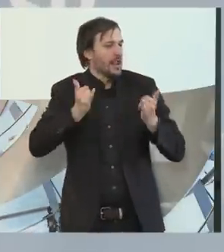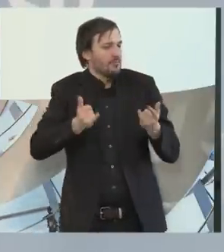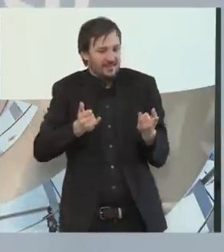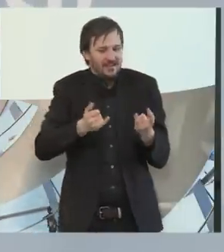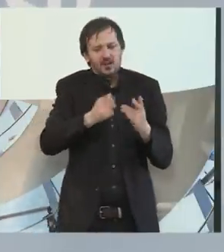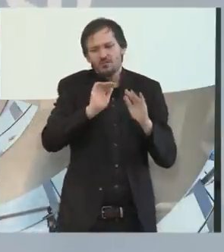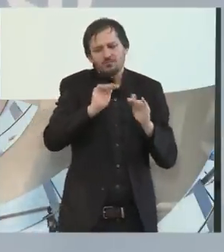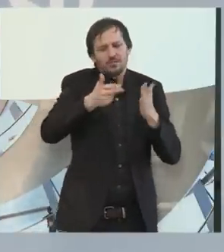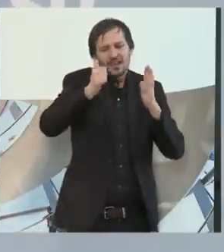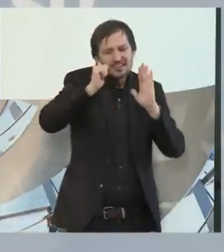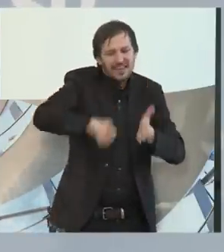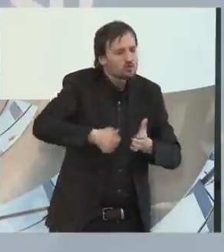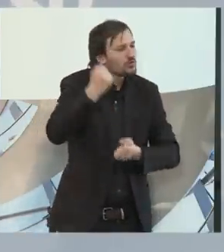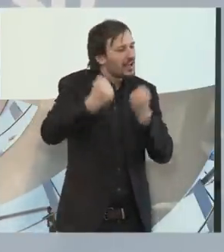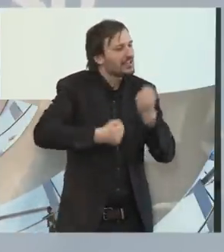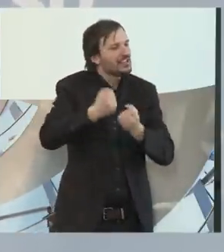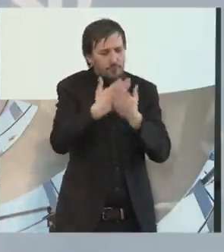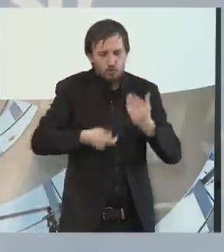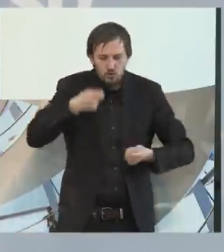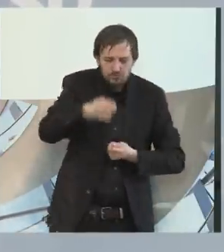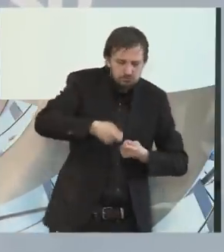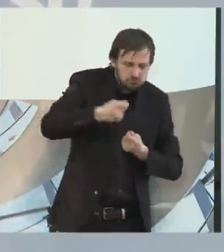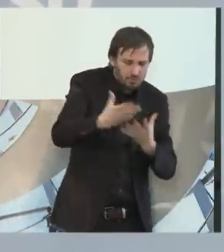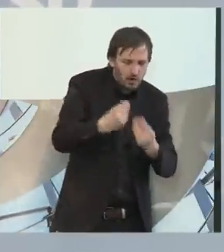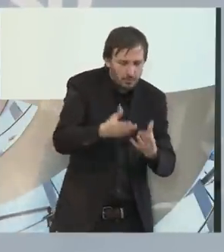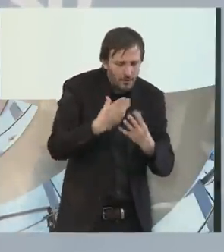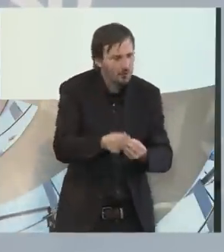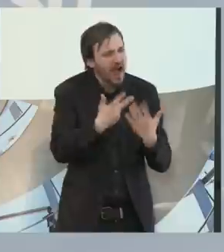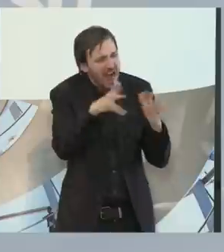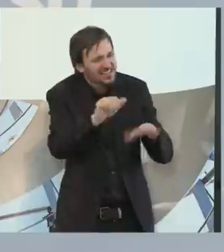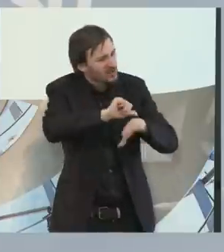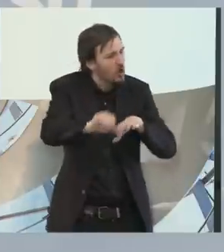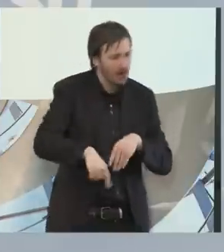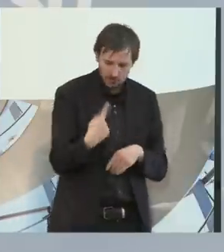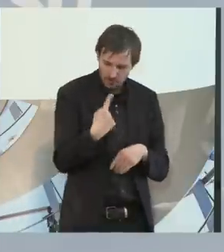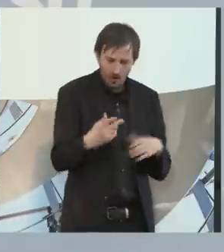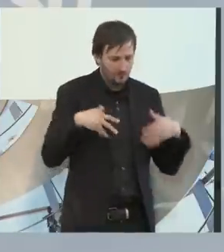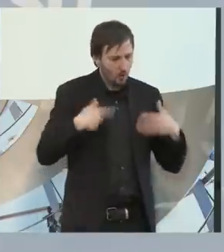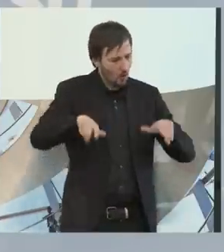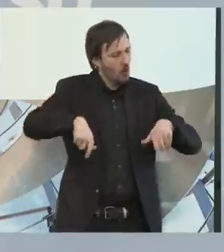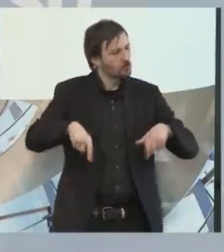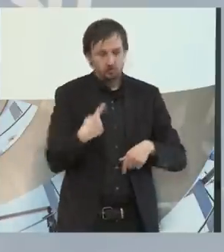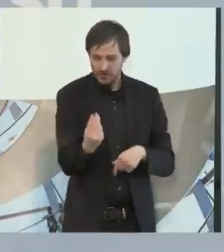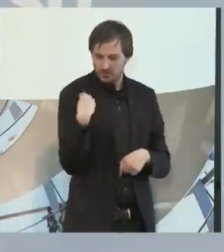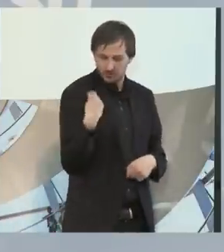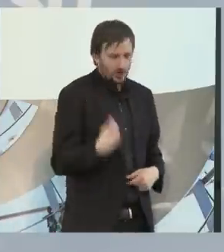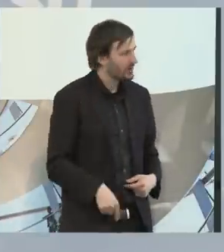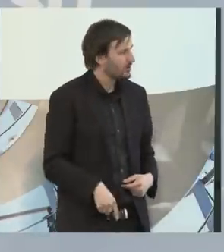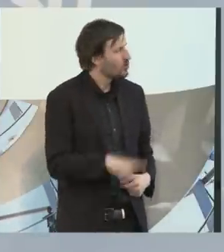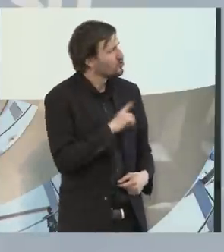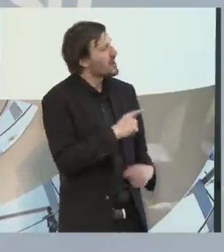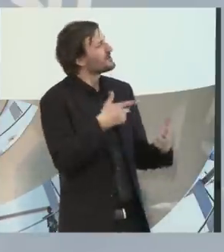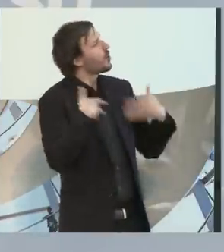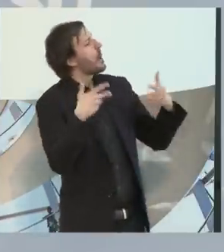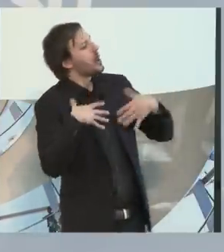600 Liter gespendetes Blut bekommen. Und er ist quietschfidel in seinem Rollstuhl und sagt zu mir, ich bin super